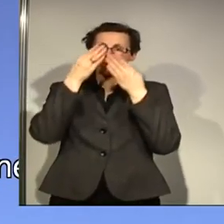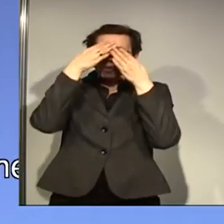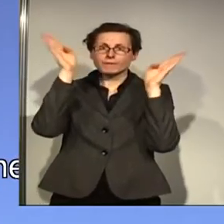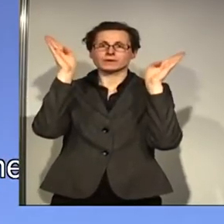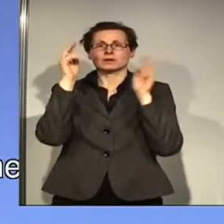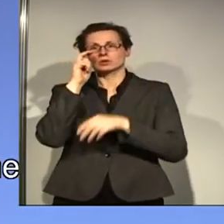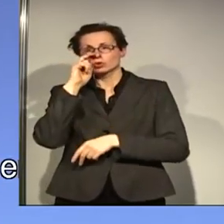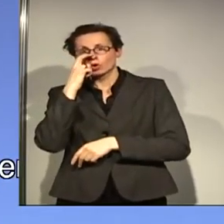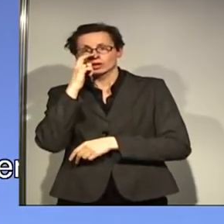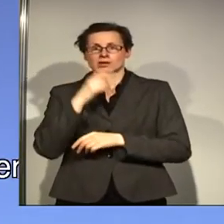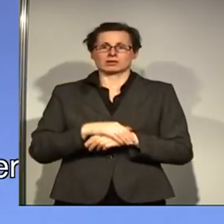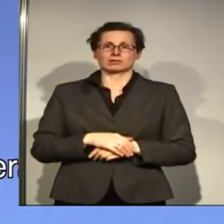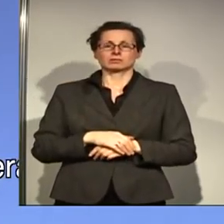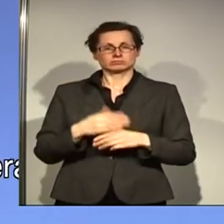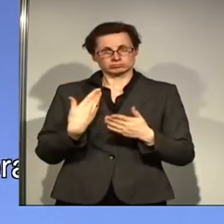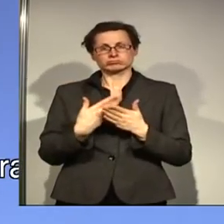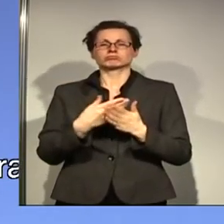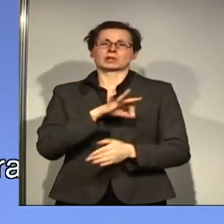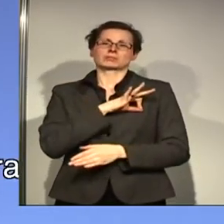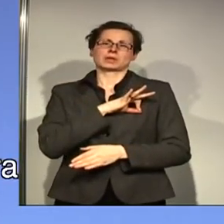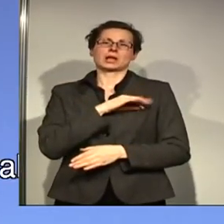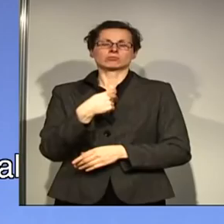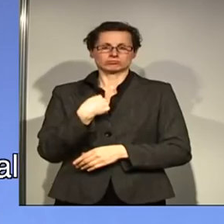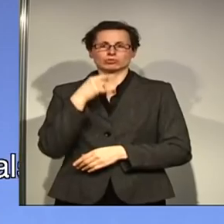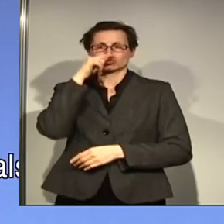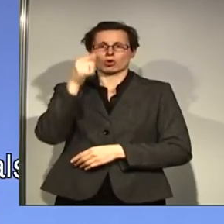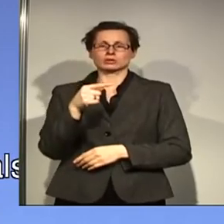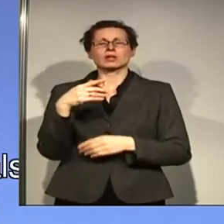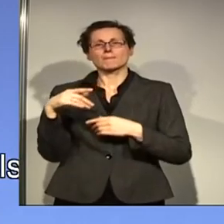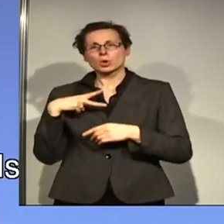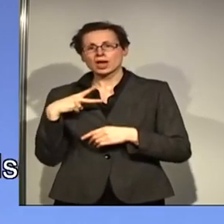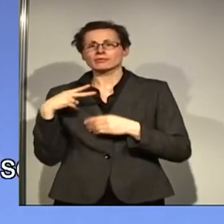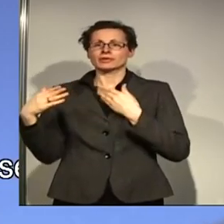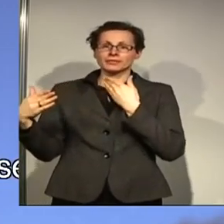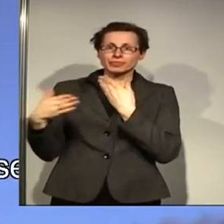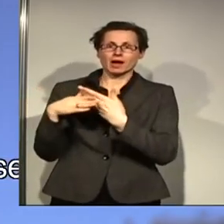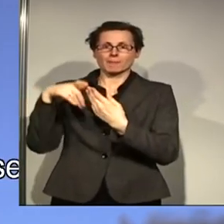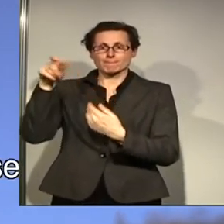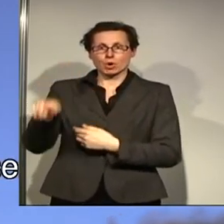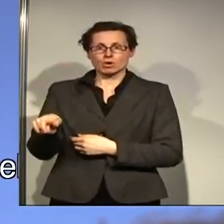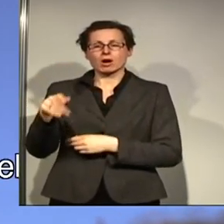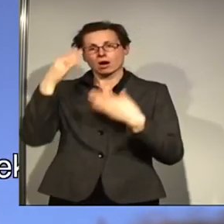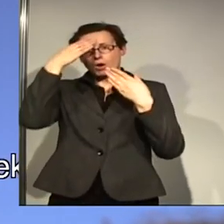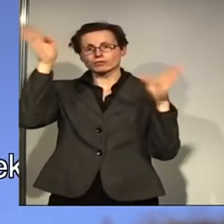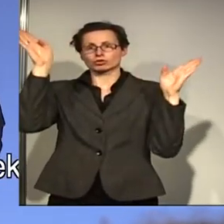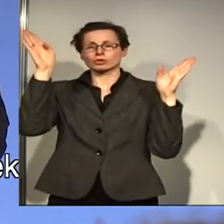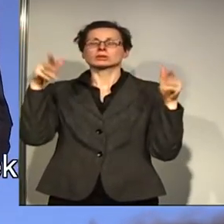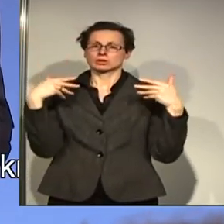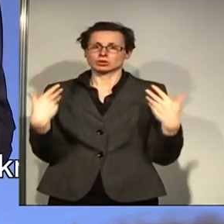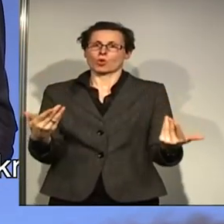das ist die SPD, auf die ich stolz bin, modern, nah am Menschen, aufgeschlossen. So muss auch unsere zukünftige Regierung sein.